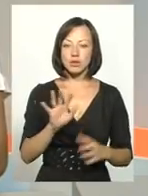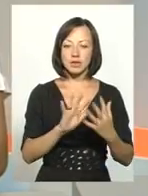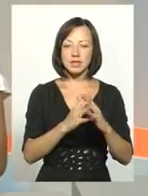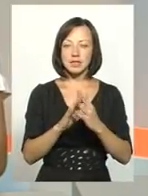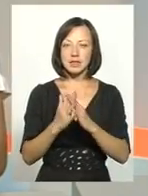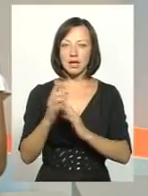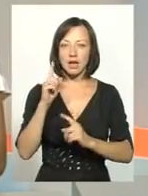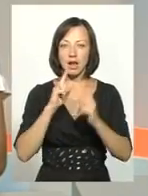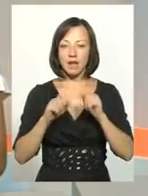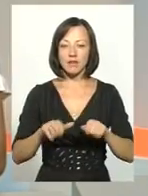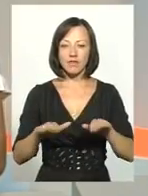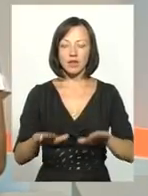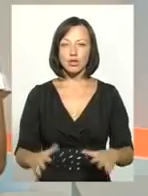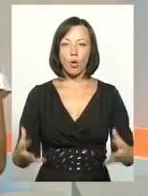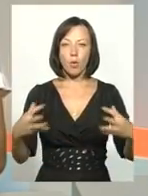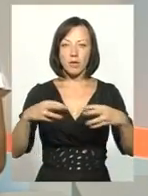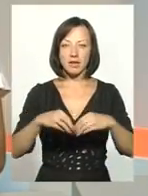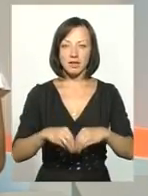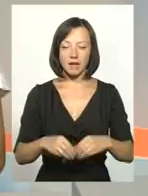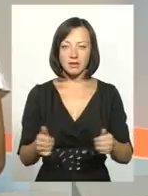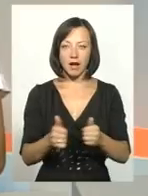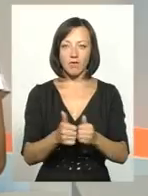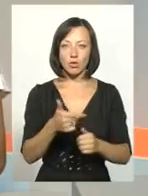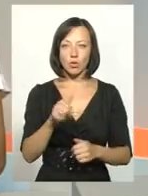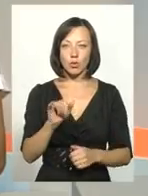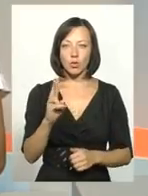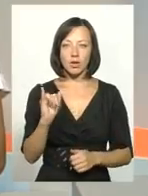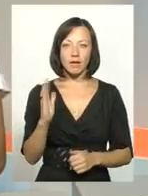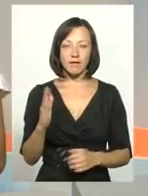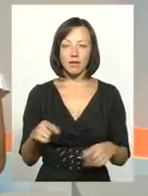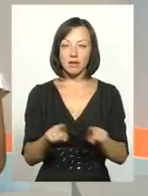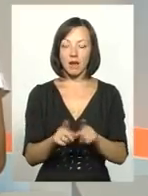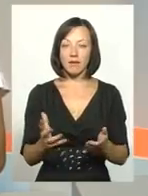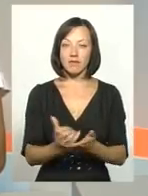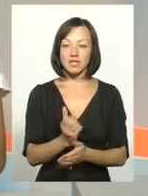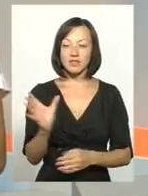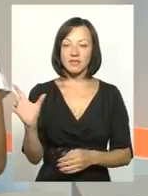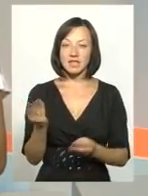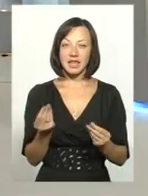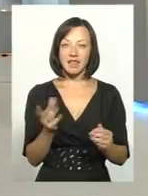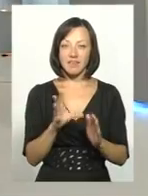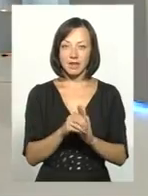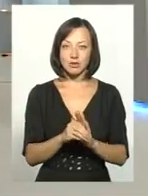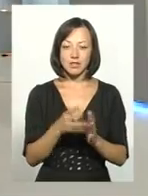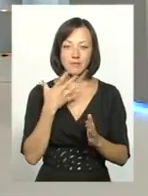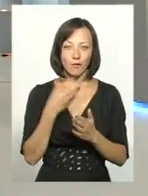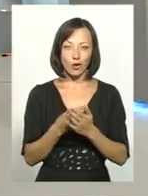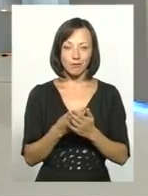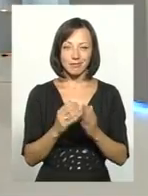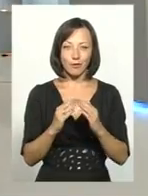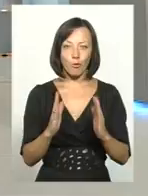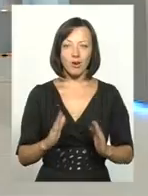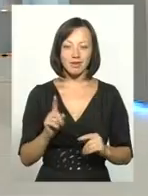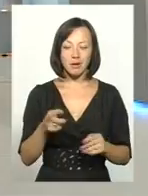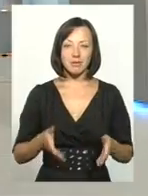радах, які вирішили об'єднатися навколо Гуківської, так вийшло, що всі інвестори, як кажуть, домашні. Тобто вони